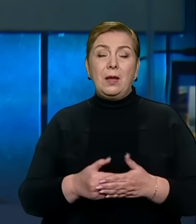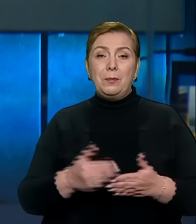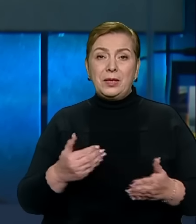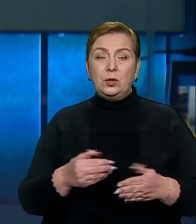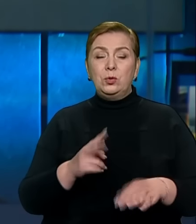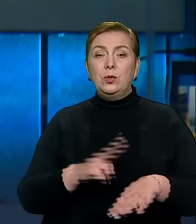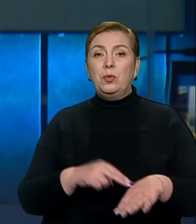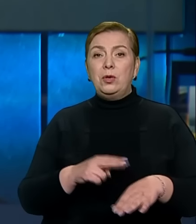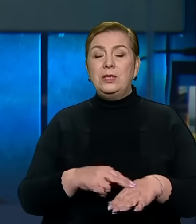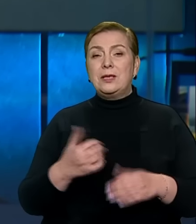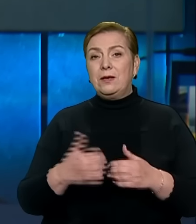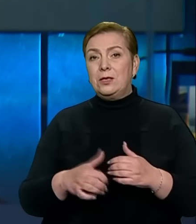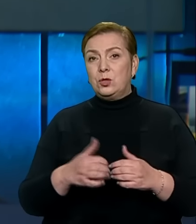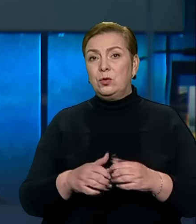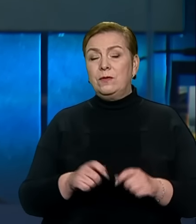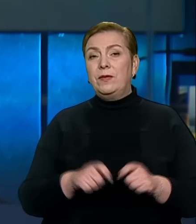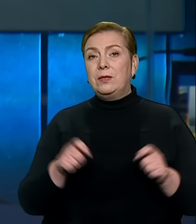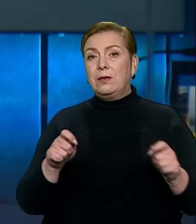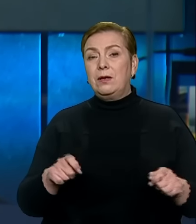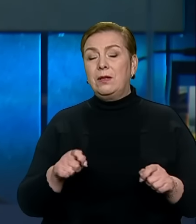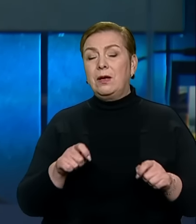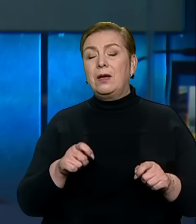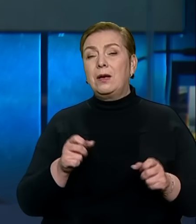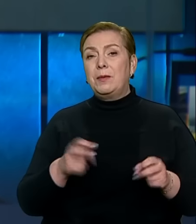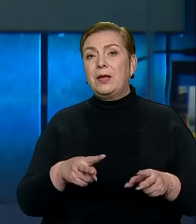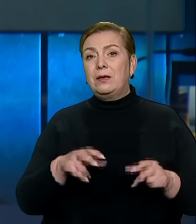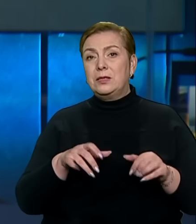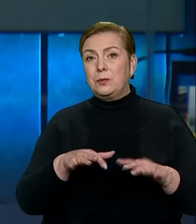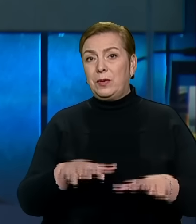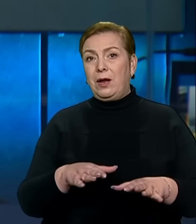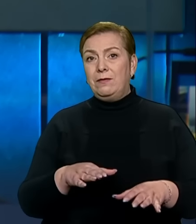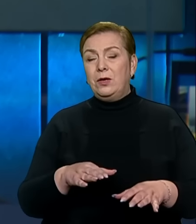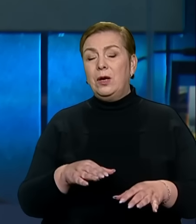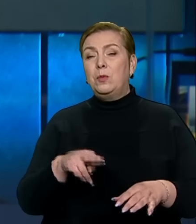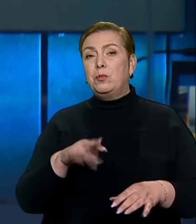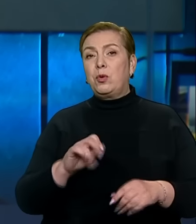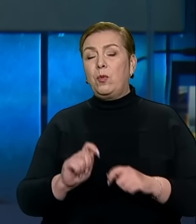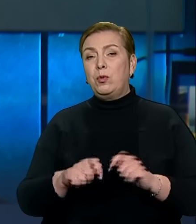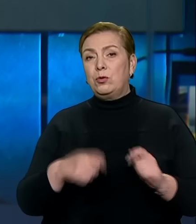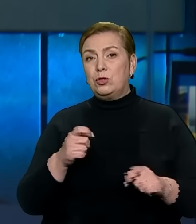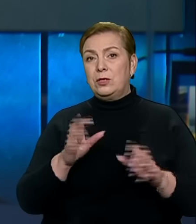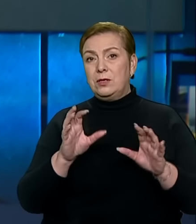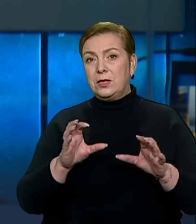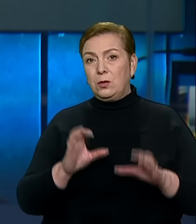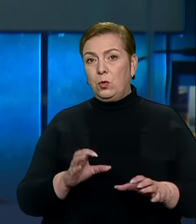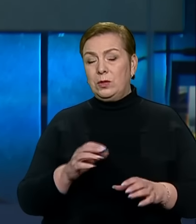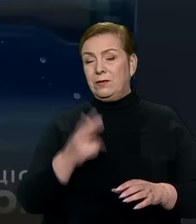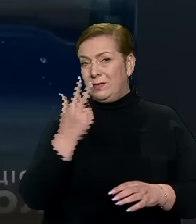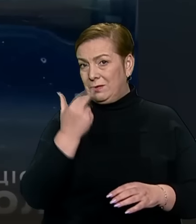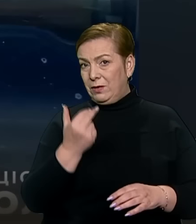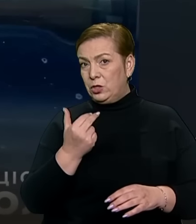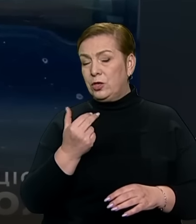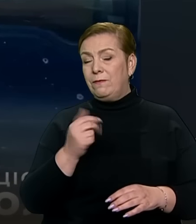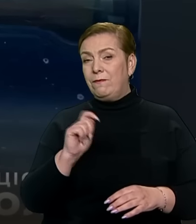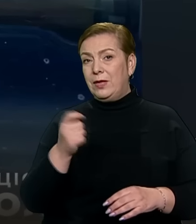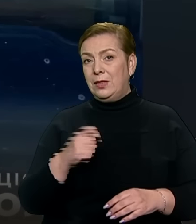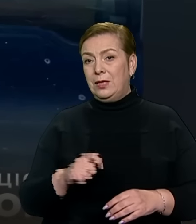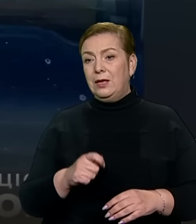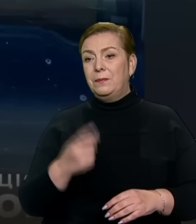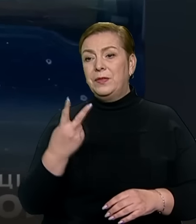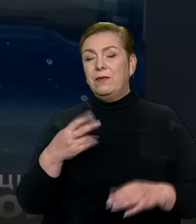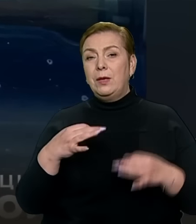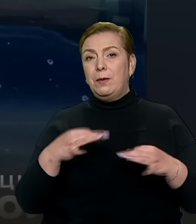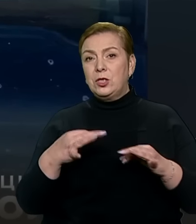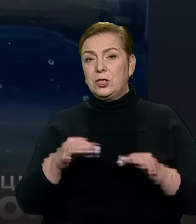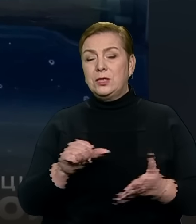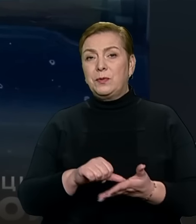за статтею «Порушення законів та звичаї війни». Про це повідомили на своїй фейсбук-сторінці. На дві машини з